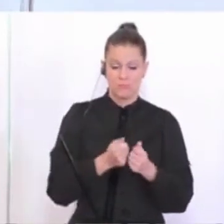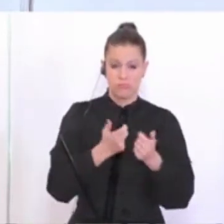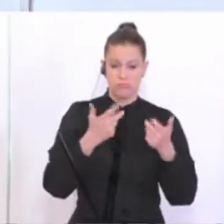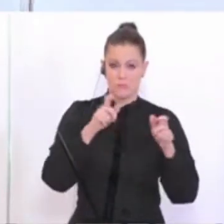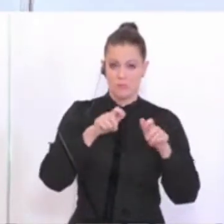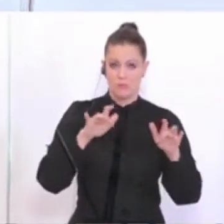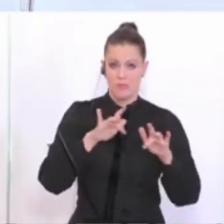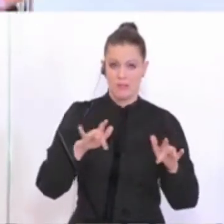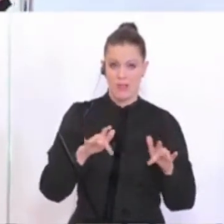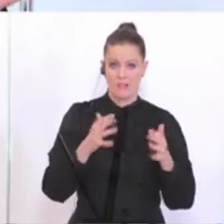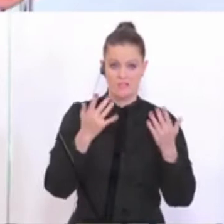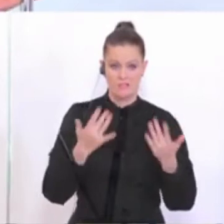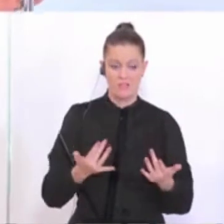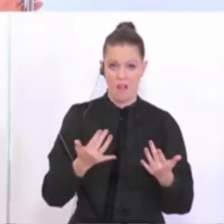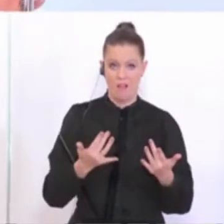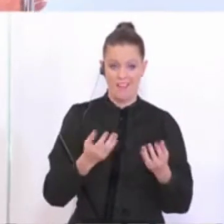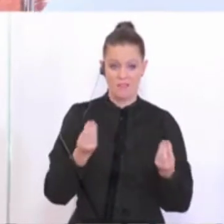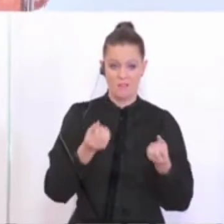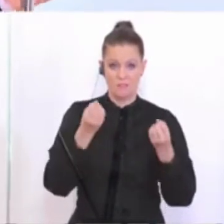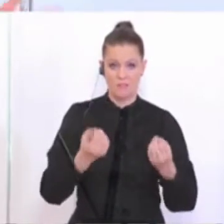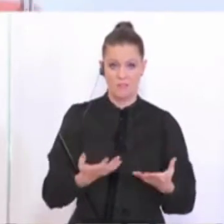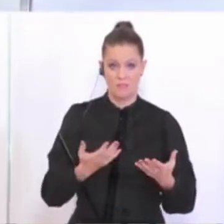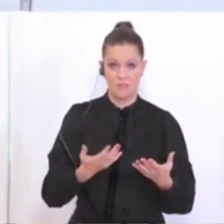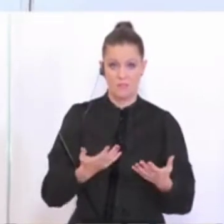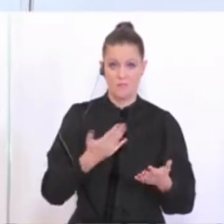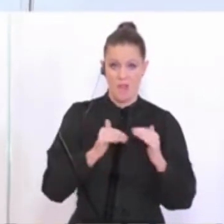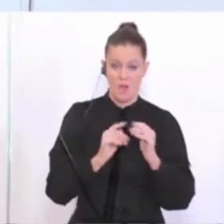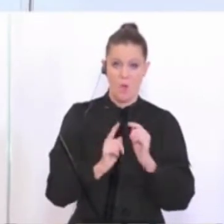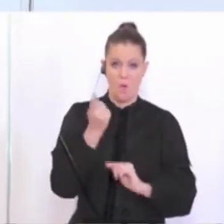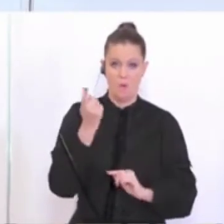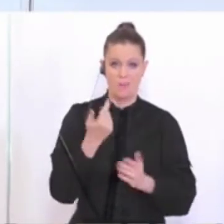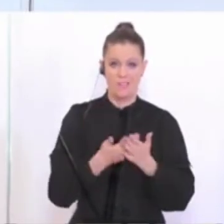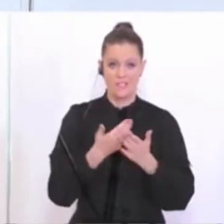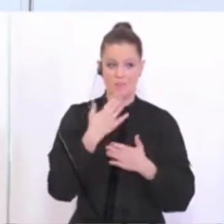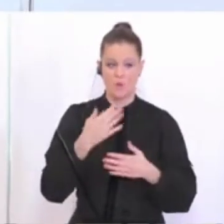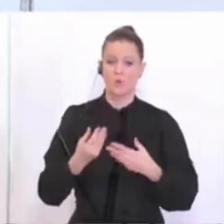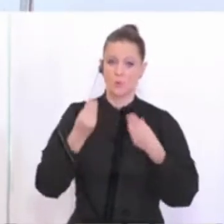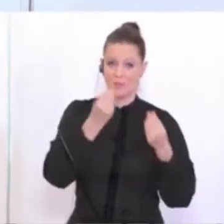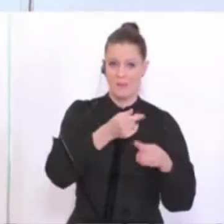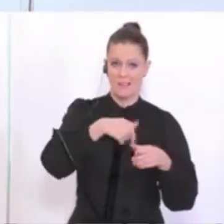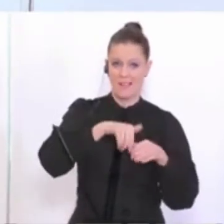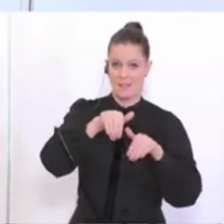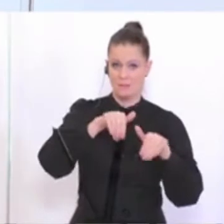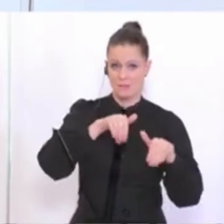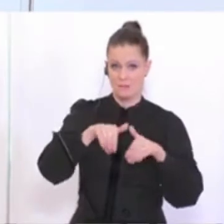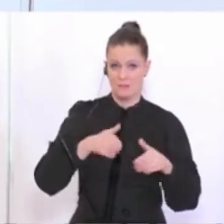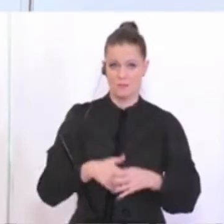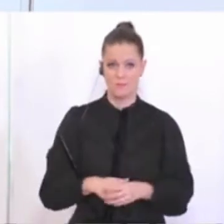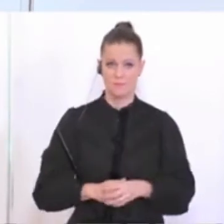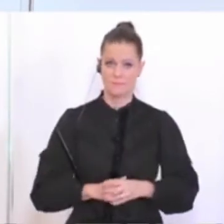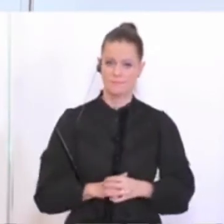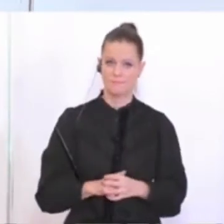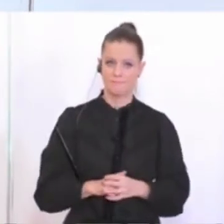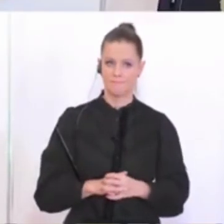Tests und sonst was, dass doch irgendwas passiert. Das kann ich dazu sagen. Ich würde gerne an den Innenminister weitergeben. Das improvisieren wir da gerade ein Stück.